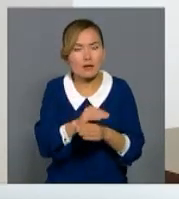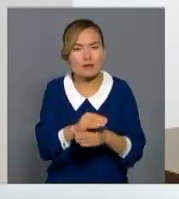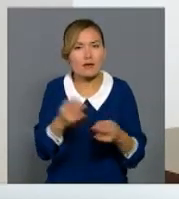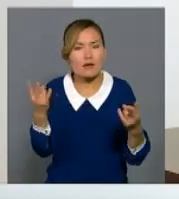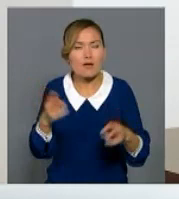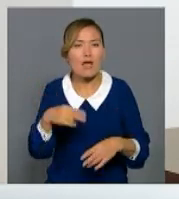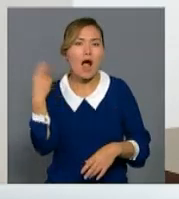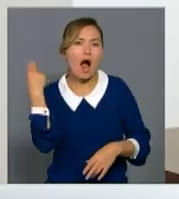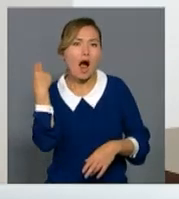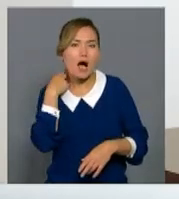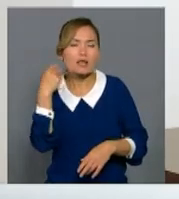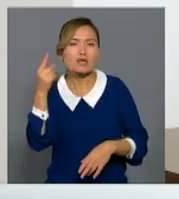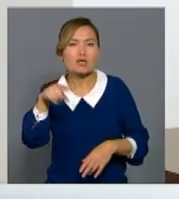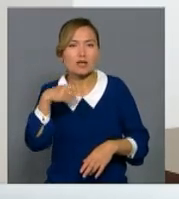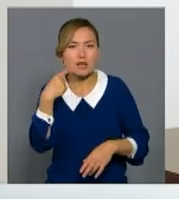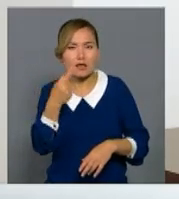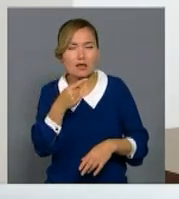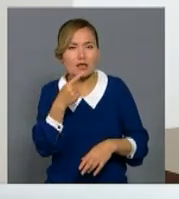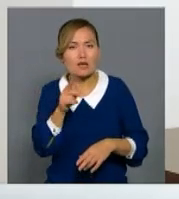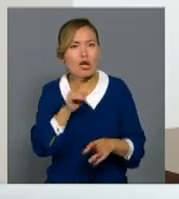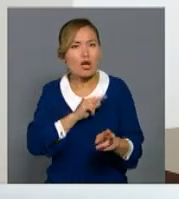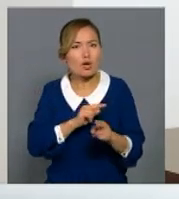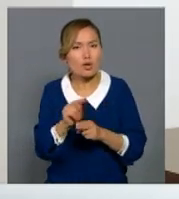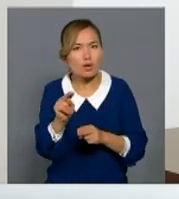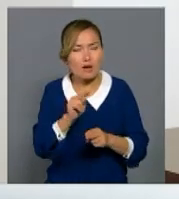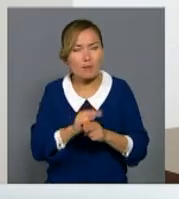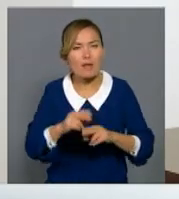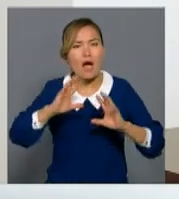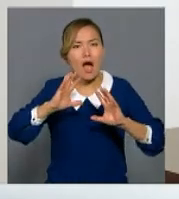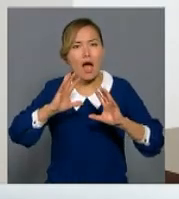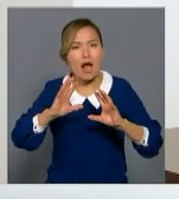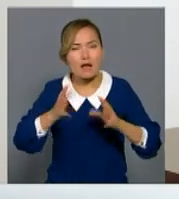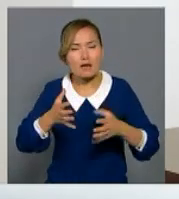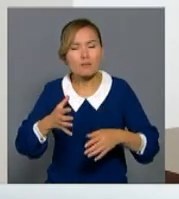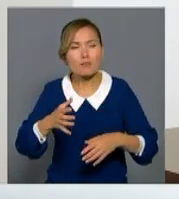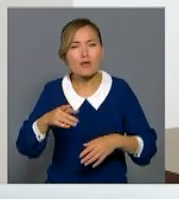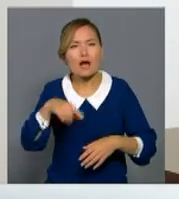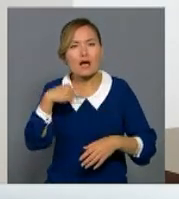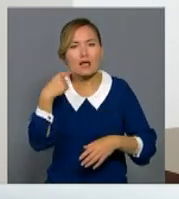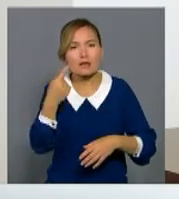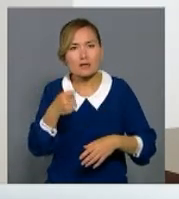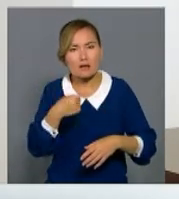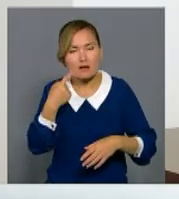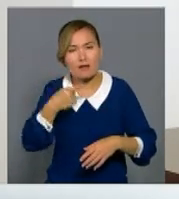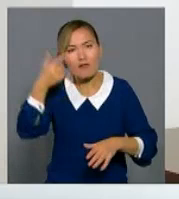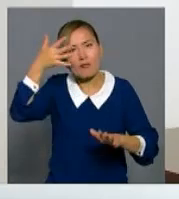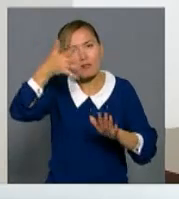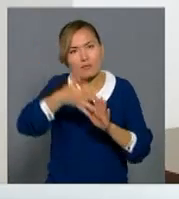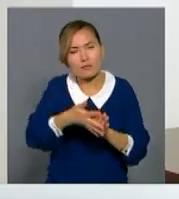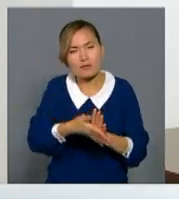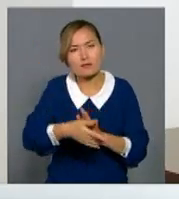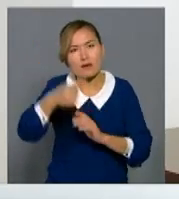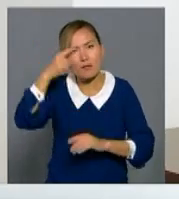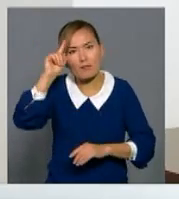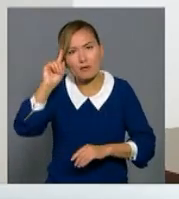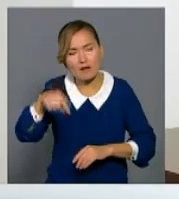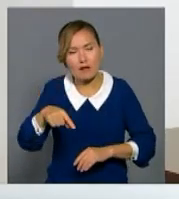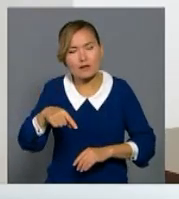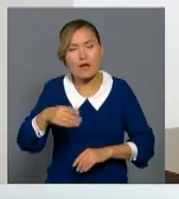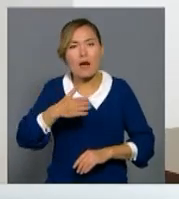ағылшын тілінде, және әлемдік тілдерде егере алатын, сол